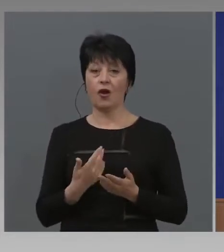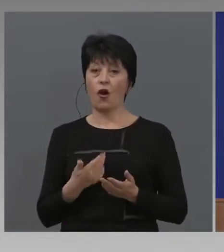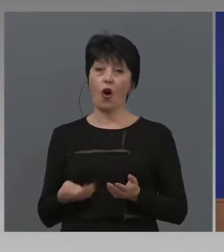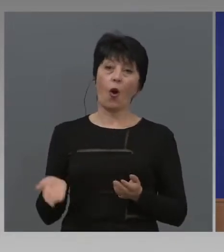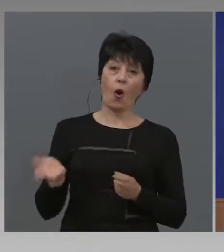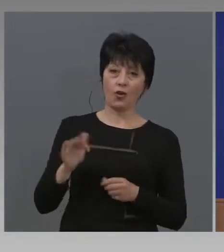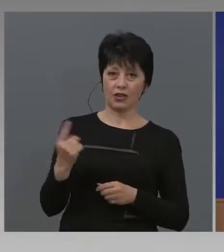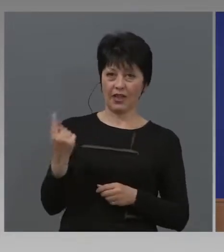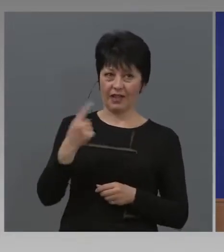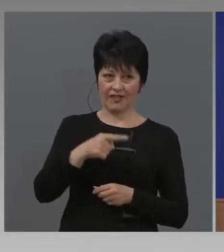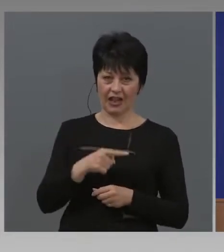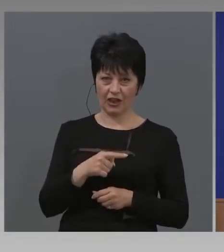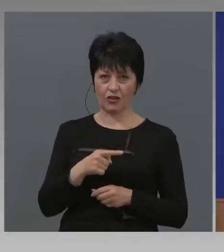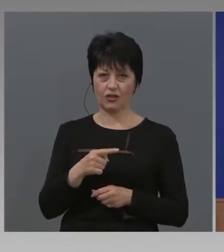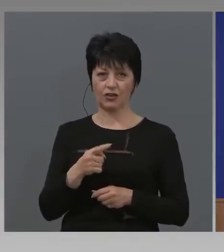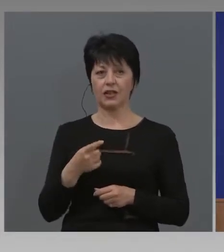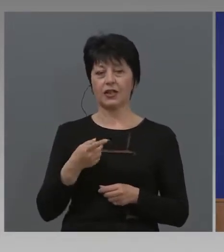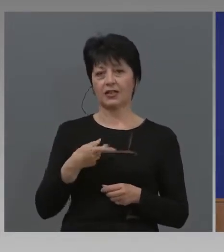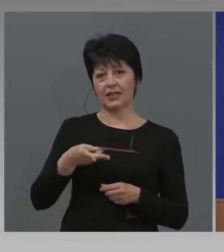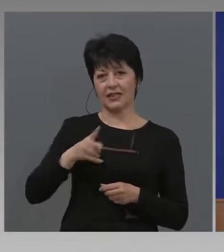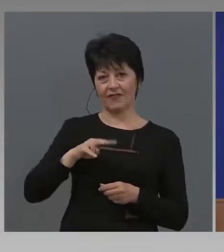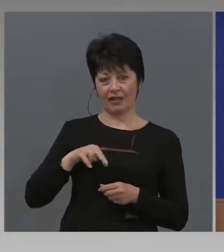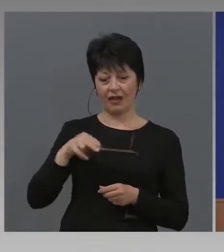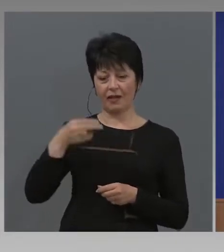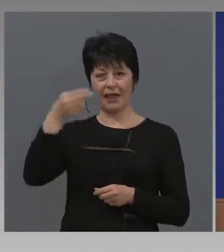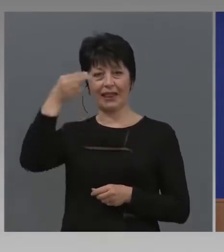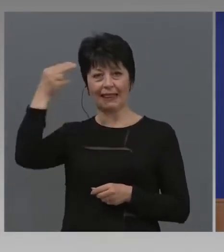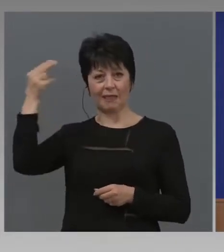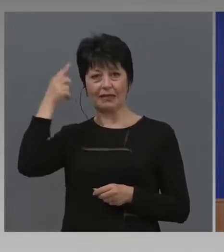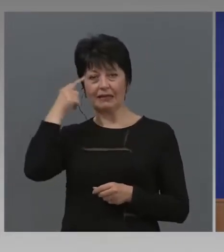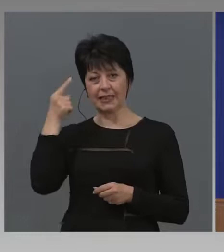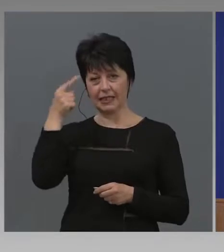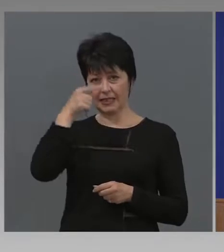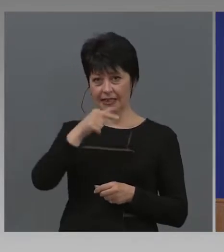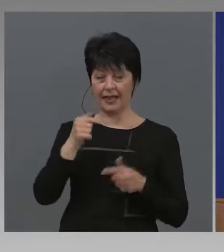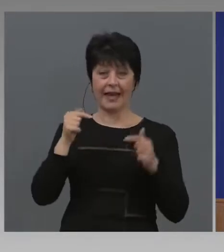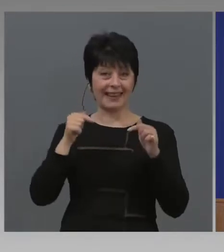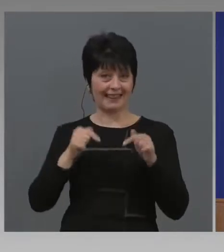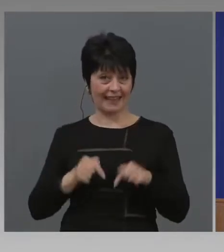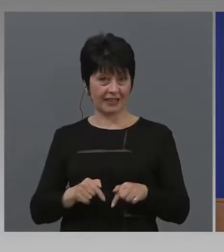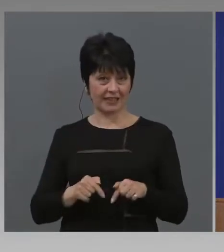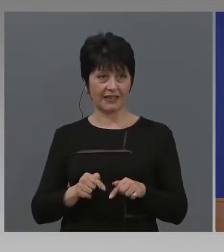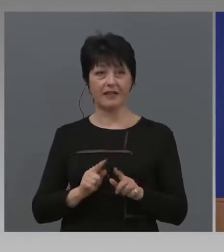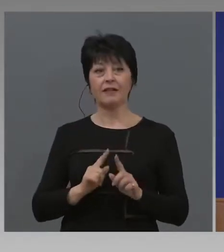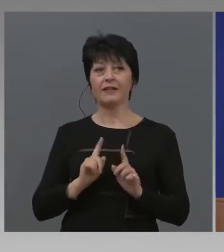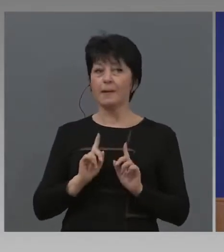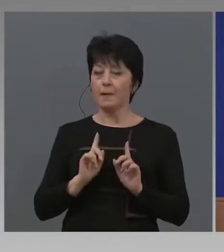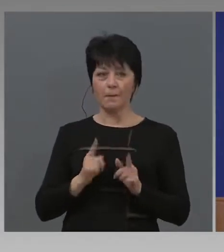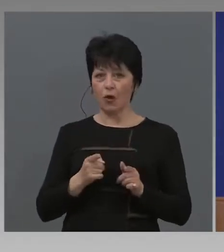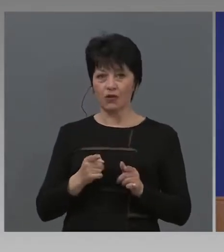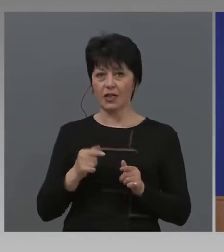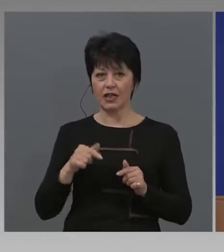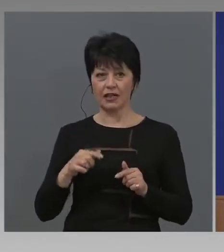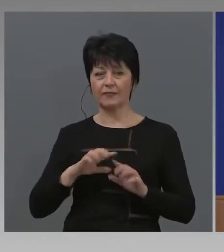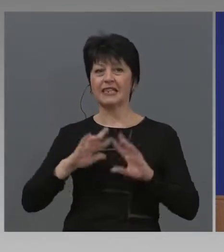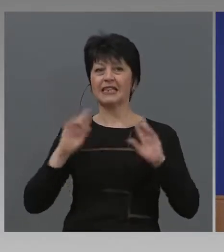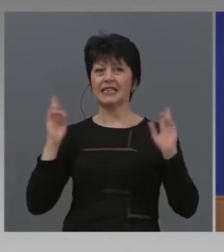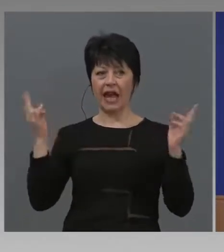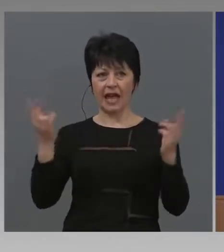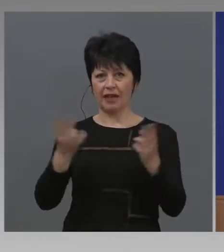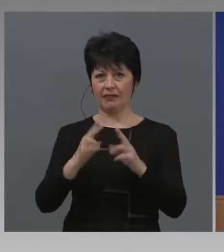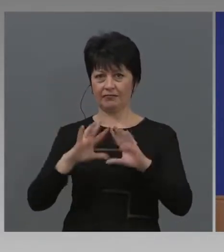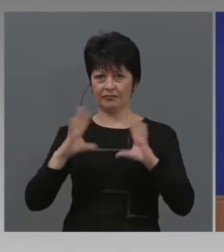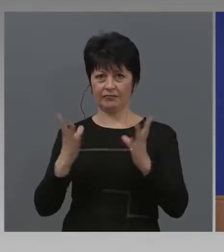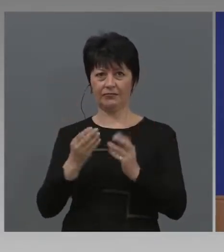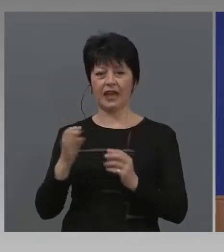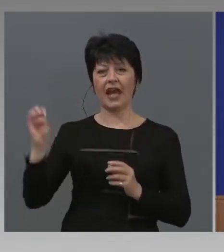им казах да се върнеме към темата на дения. Днеска не би ли могло целият европейски съюз, защото е